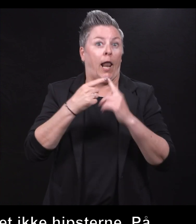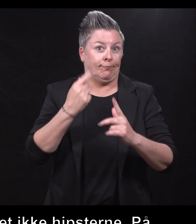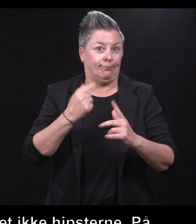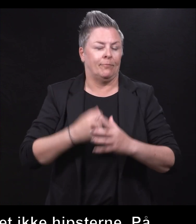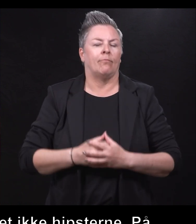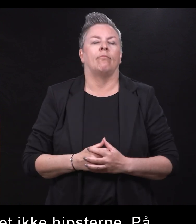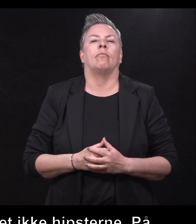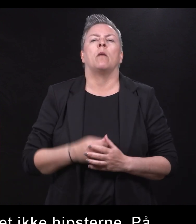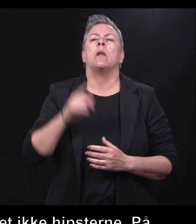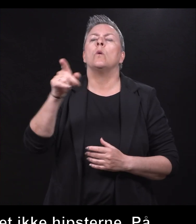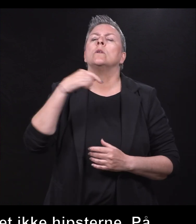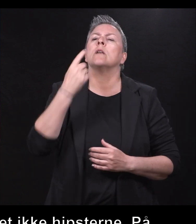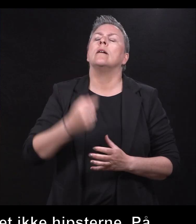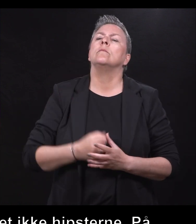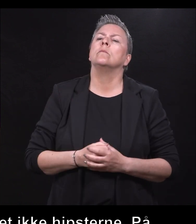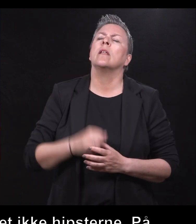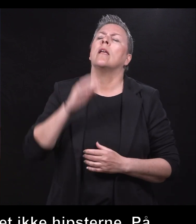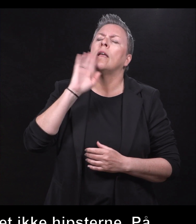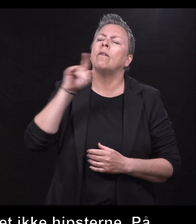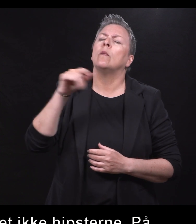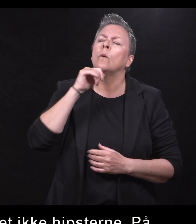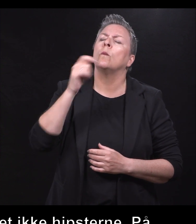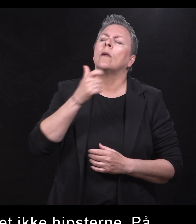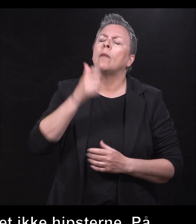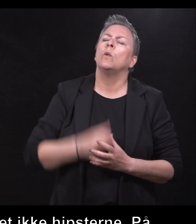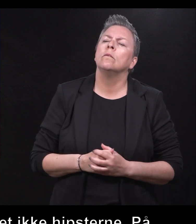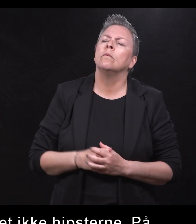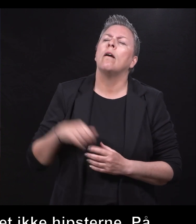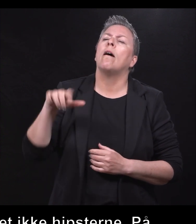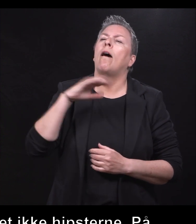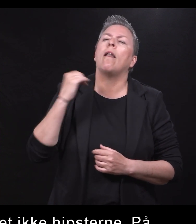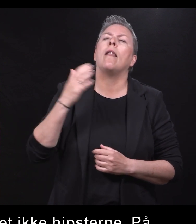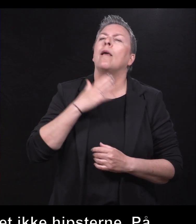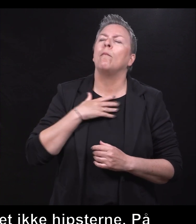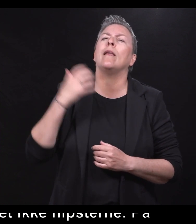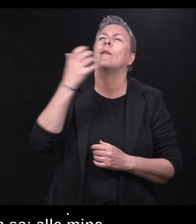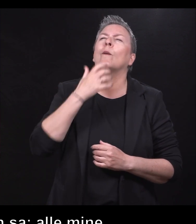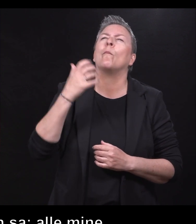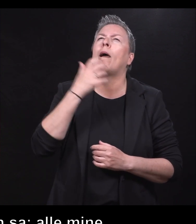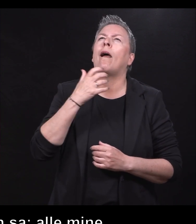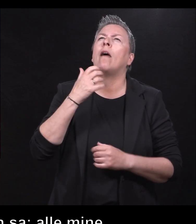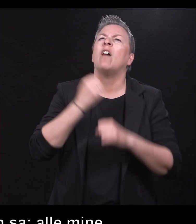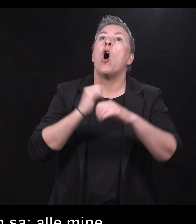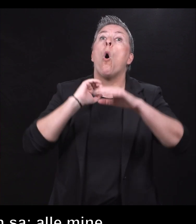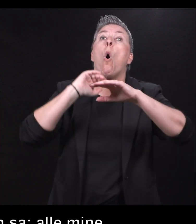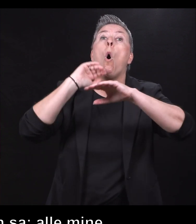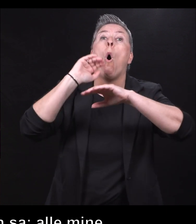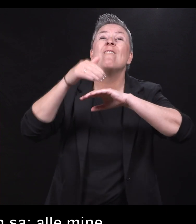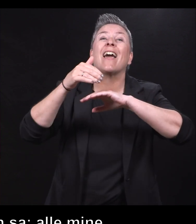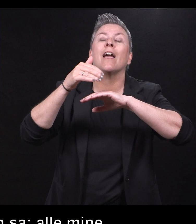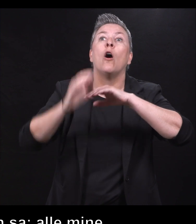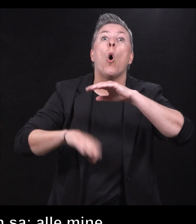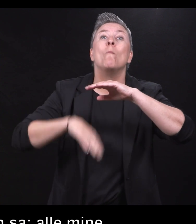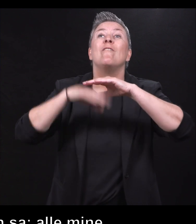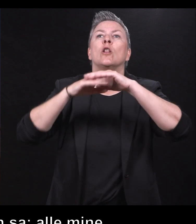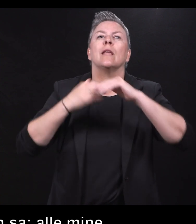Og så sa hun til meg at, vet du hva Torie Amund, alle mine drømmer ble overoppfylt i løpet av mitt liv. Det